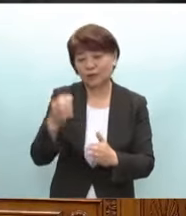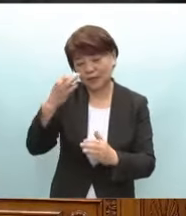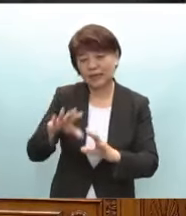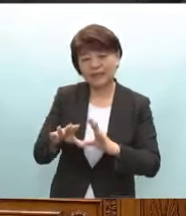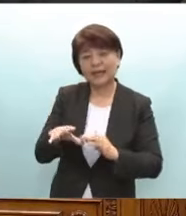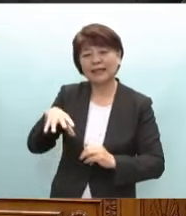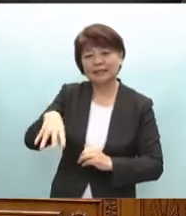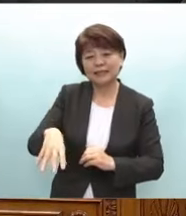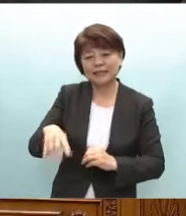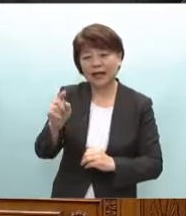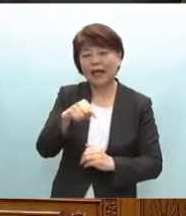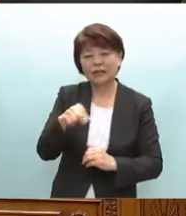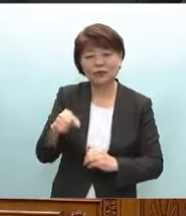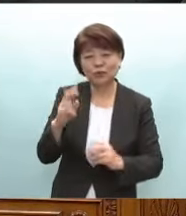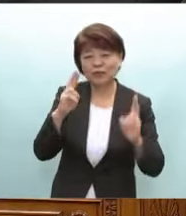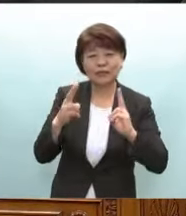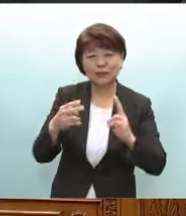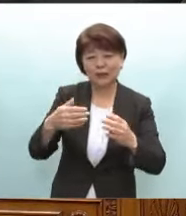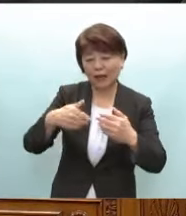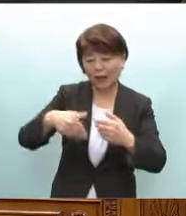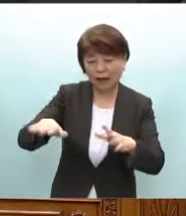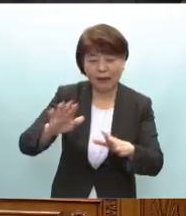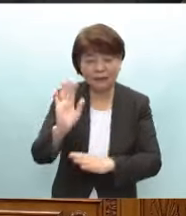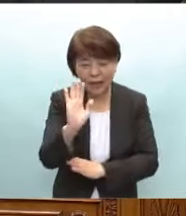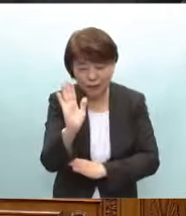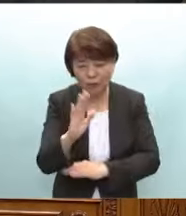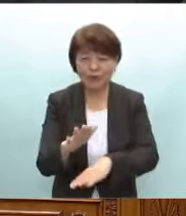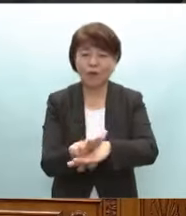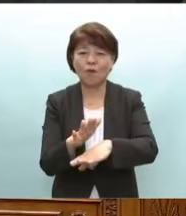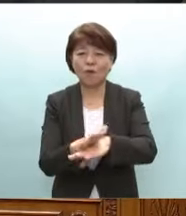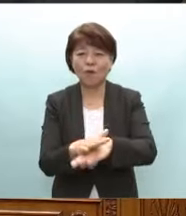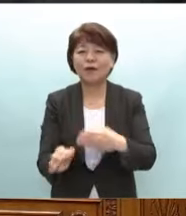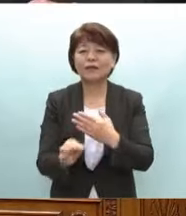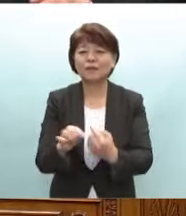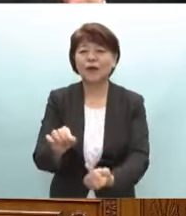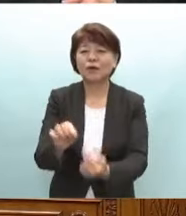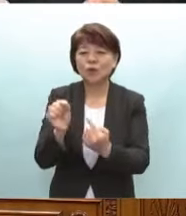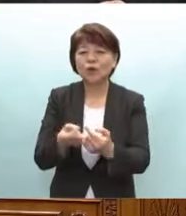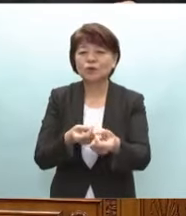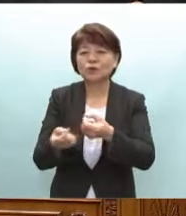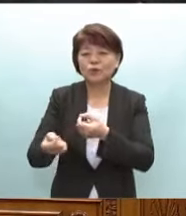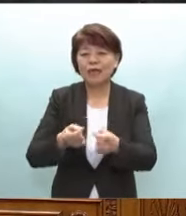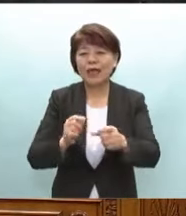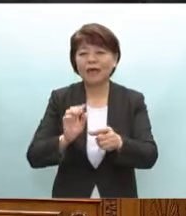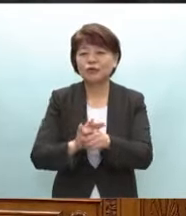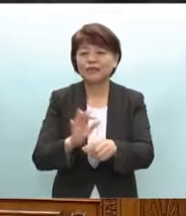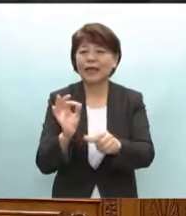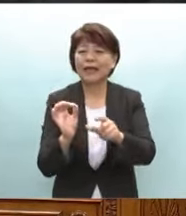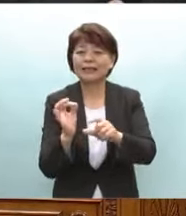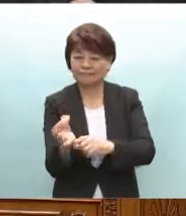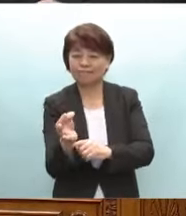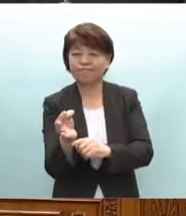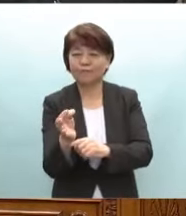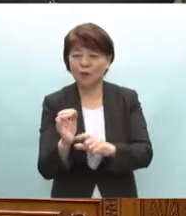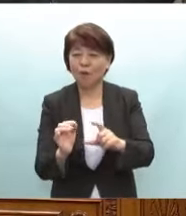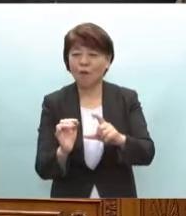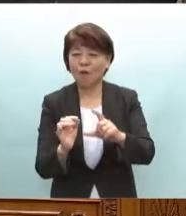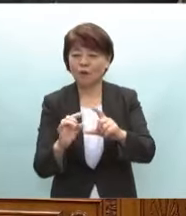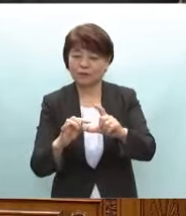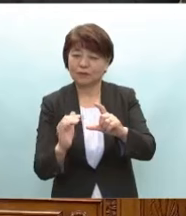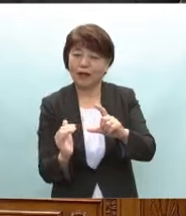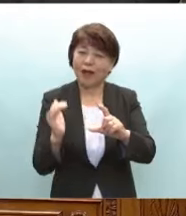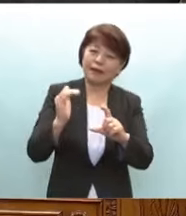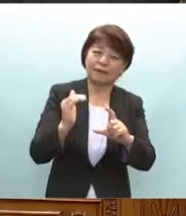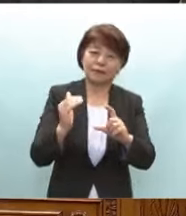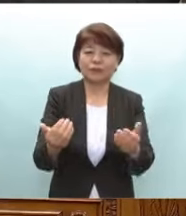企業が流出しないような手立て例えば雇用調整助成金の助成率上限額の思い切った引上げも